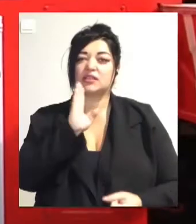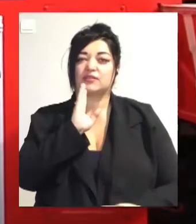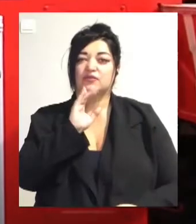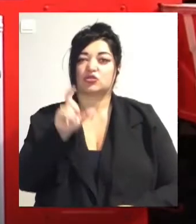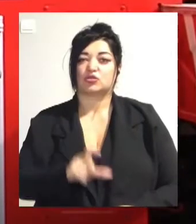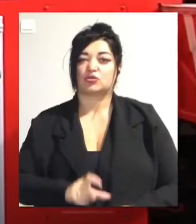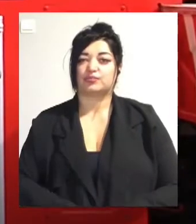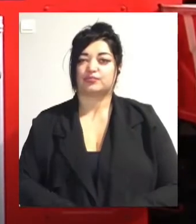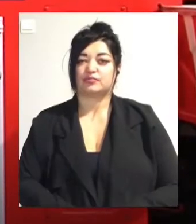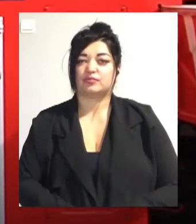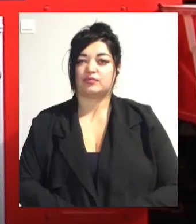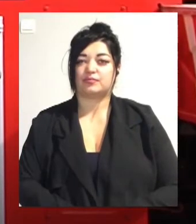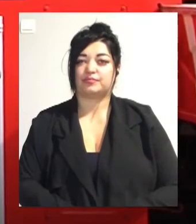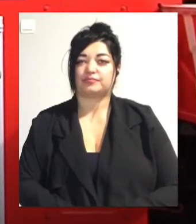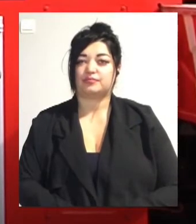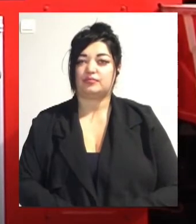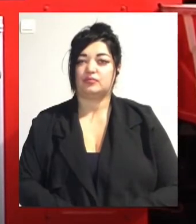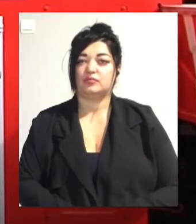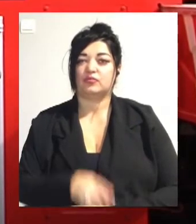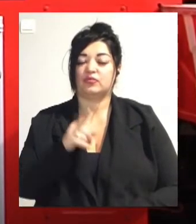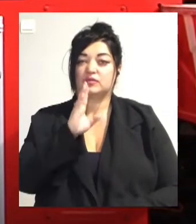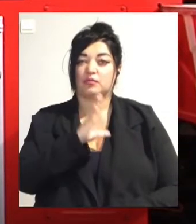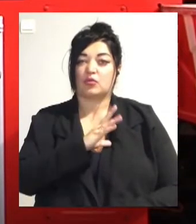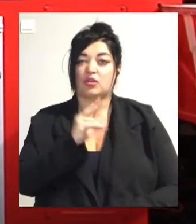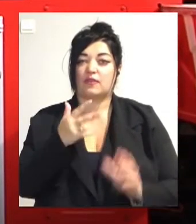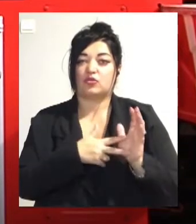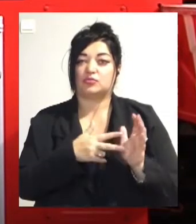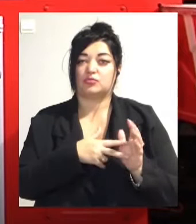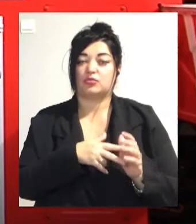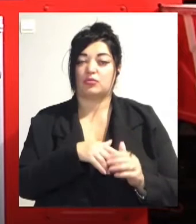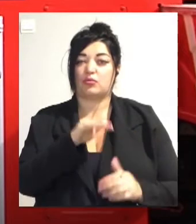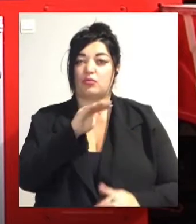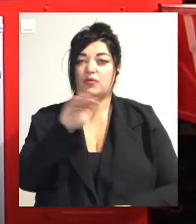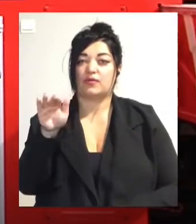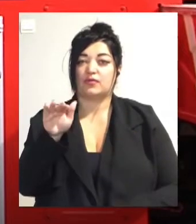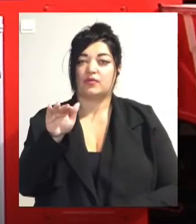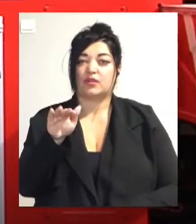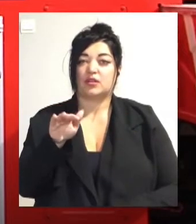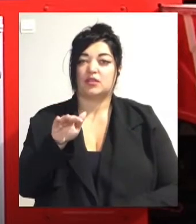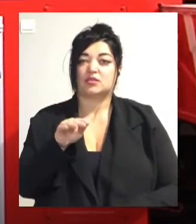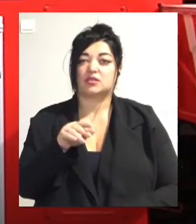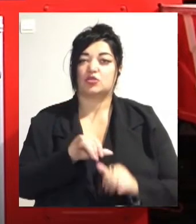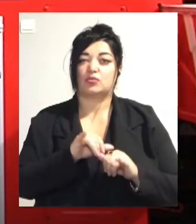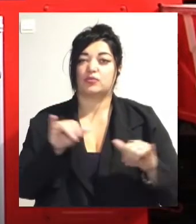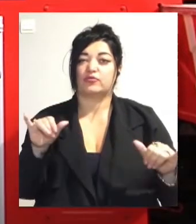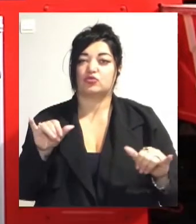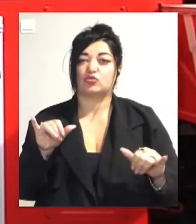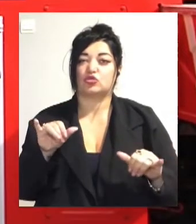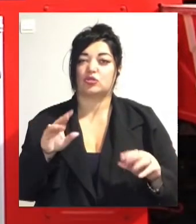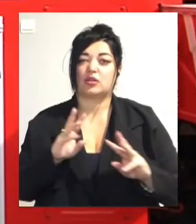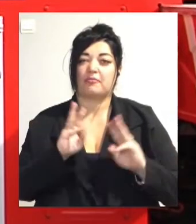Легенда була на восьмому поверсі. Було коротке замклення з послідуючим посудженням вогню на